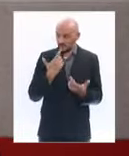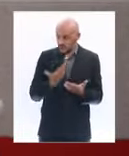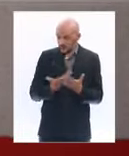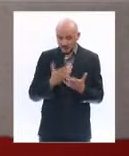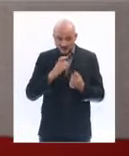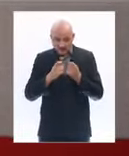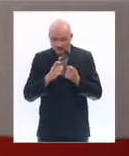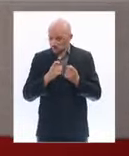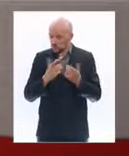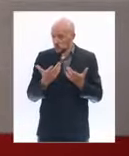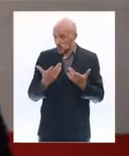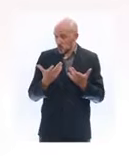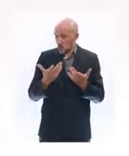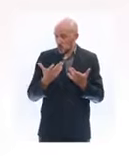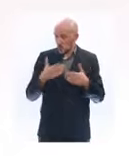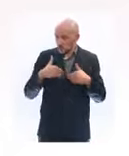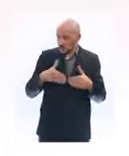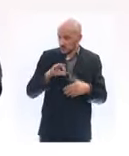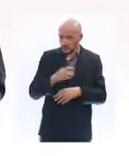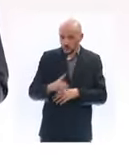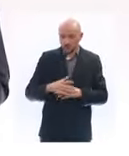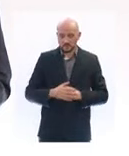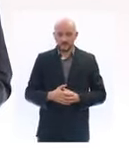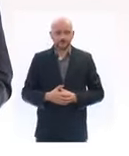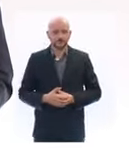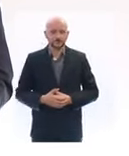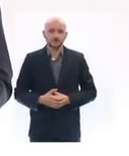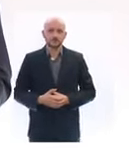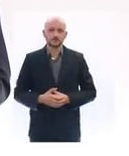discussions ? Qu'en est-il ? Très bien, merci.